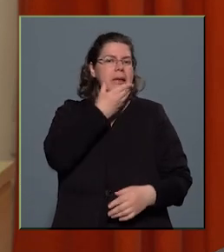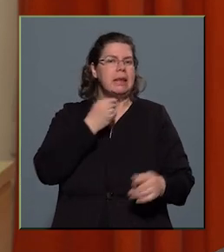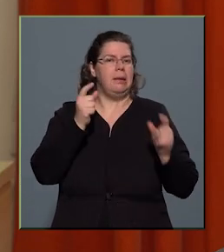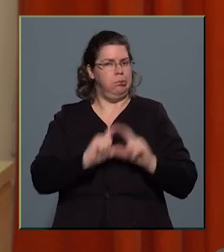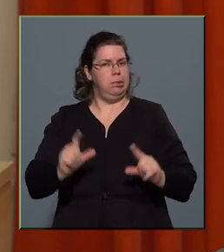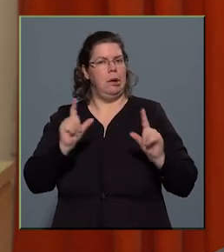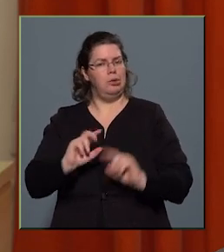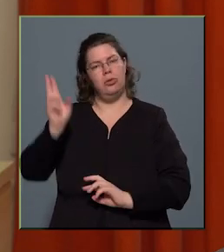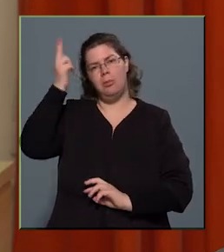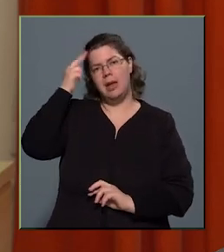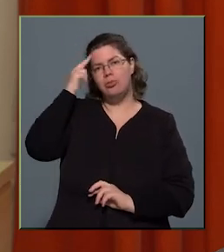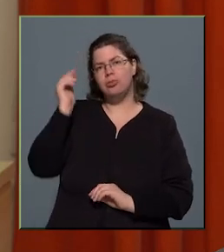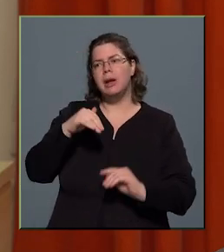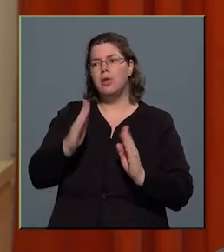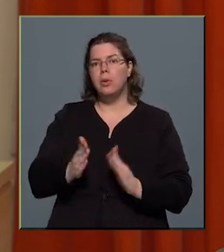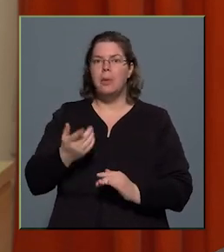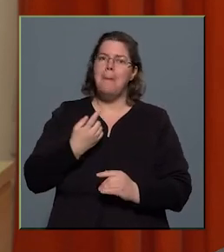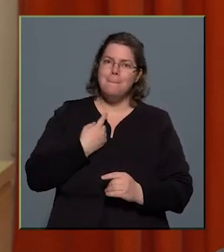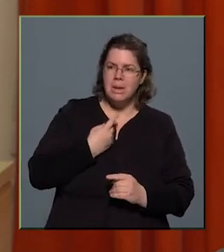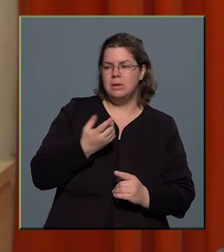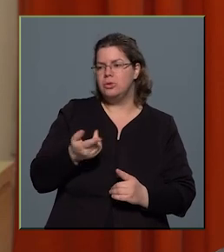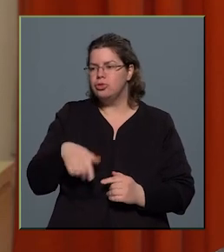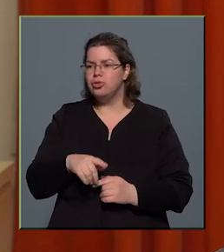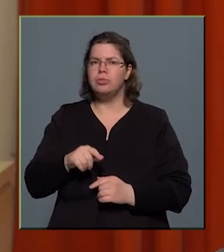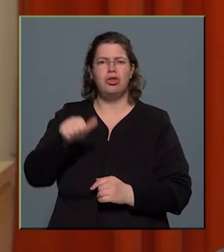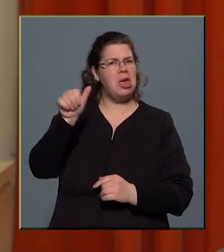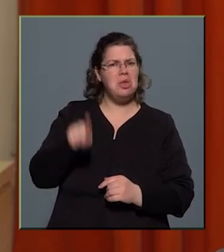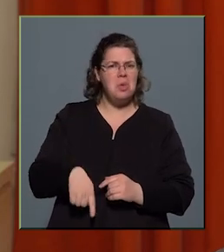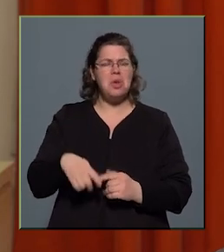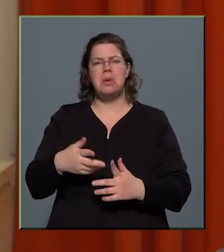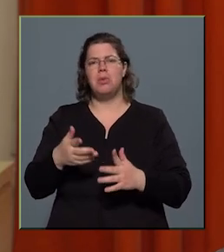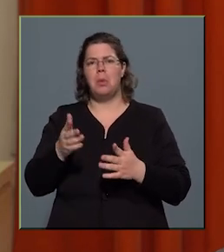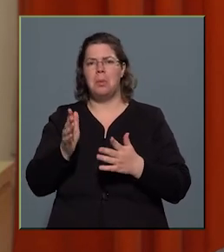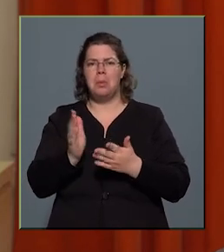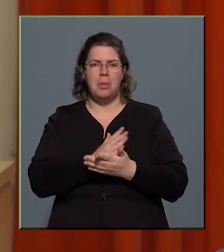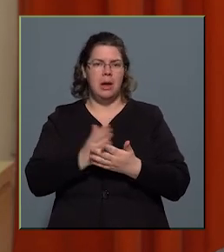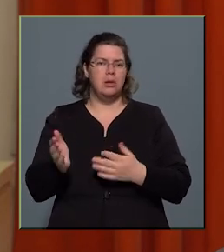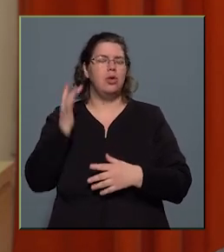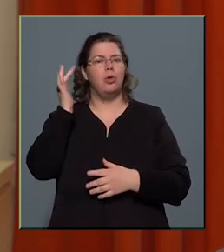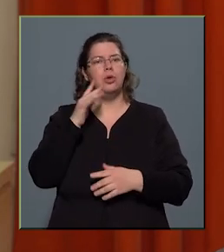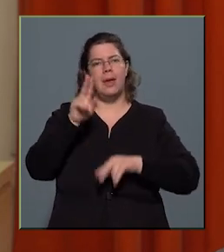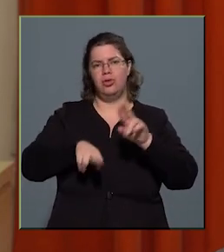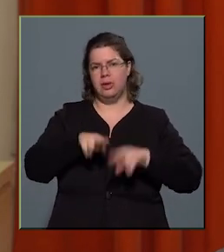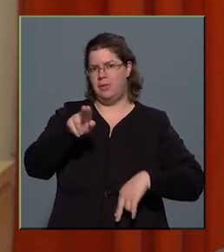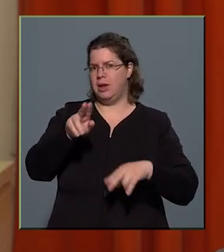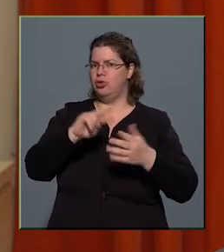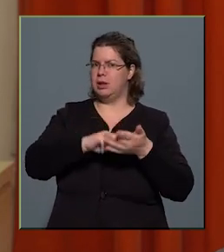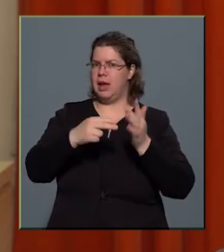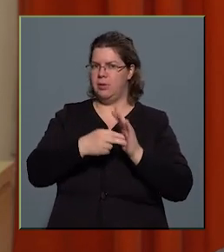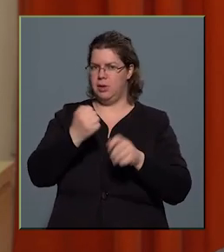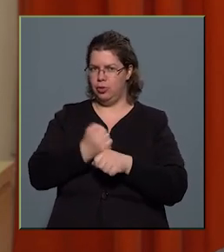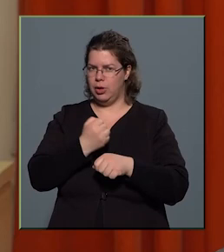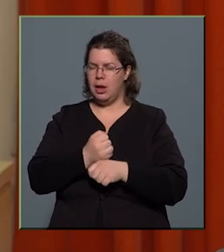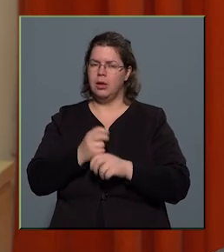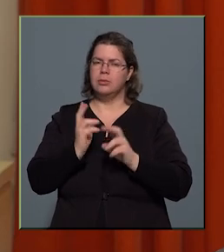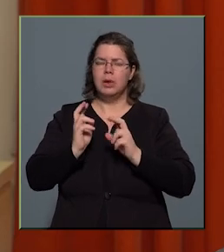megismeri az otthont, mi is őt, és egy hónapon belül gondozási nevelési tervet készítünk. Ez alatt fel kell tárni,